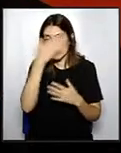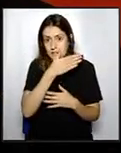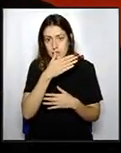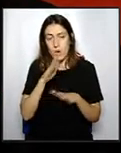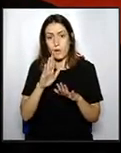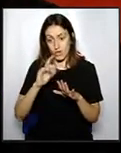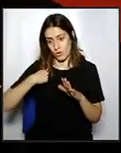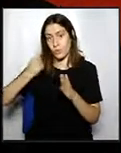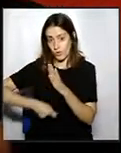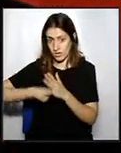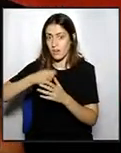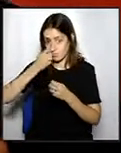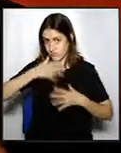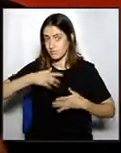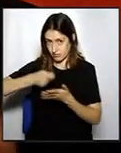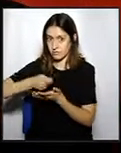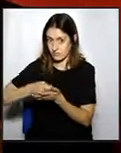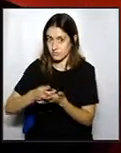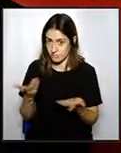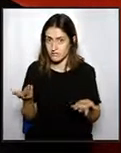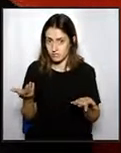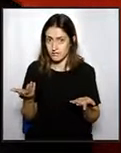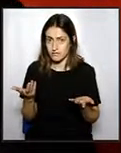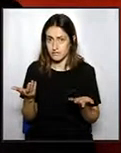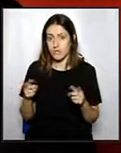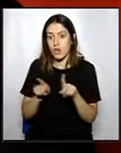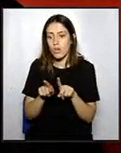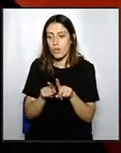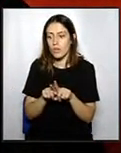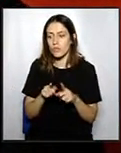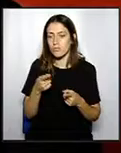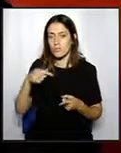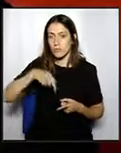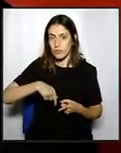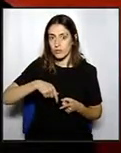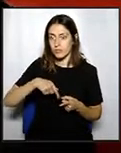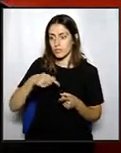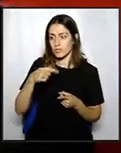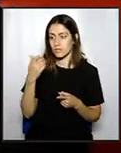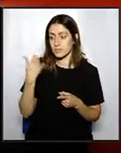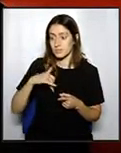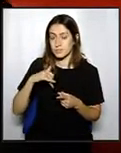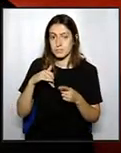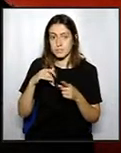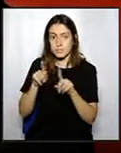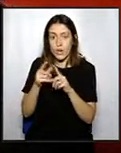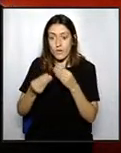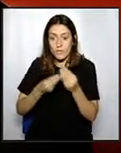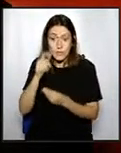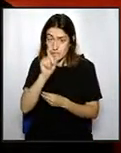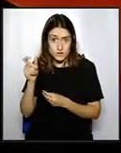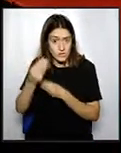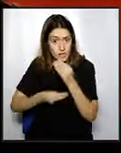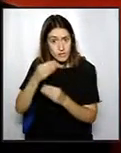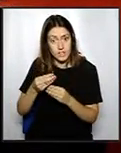i haurà de pagar les conseqüències. Si hi un ciutadà d'aquesta ciutat que per les circumstàncies que siguin, doncs, ha rebut una sanció administrativa del